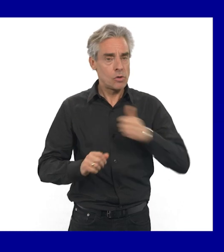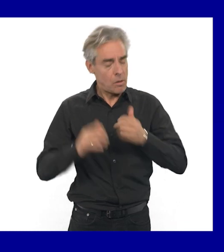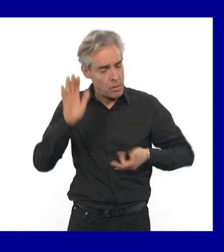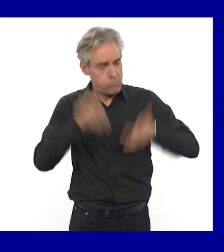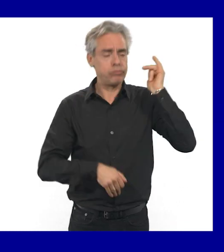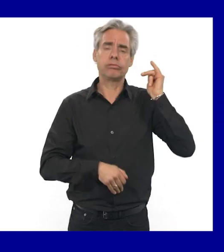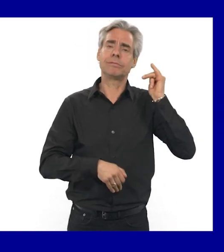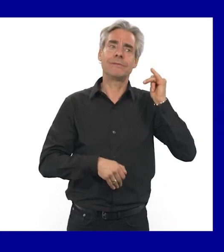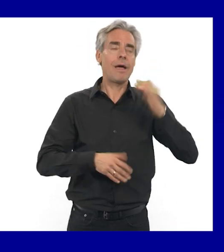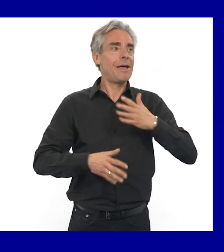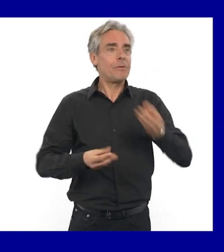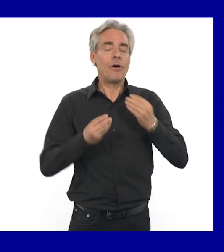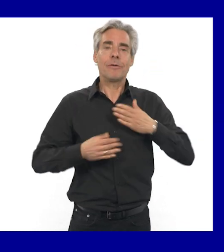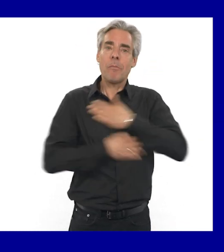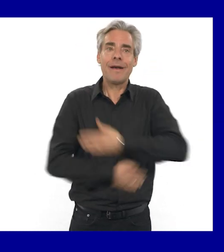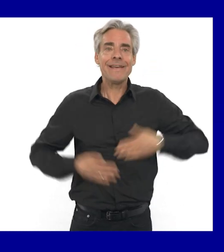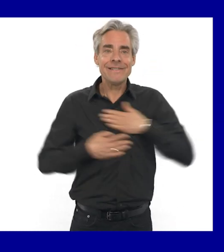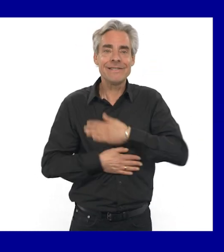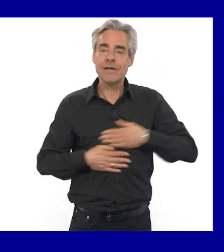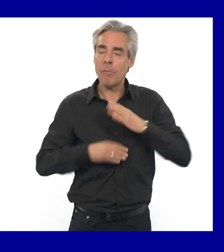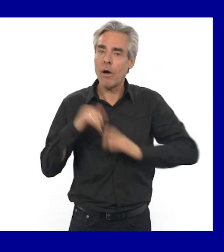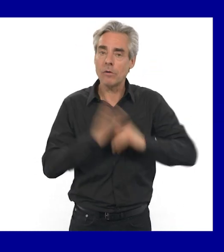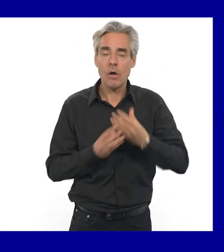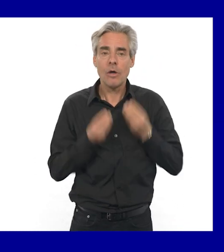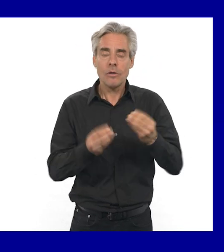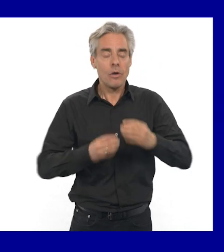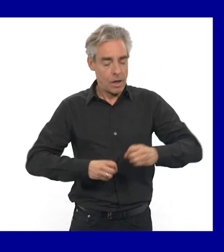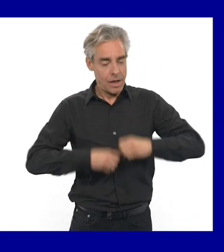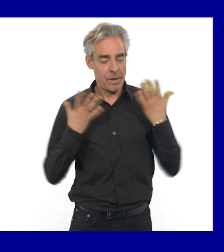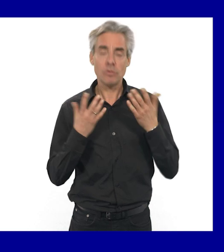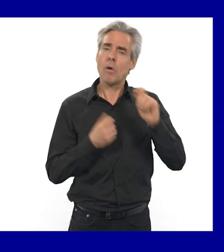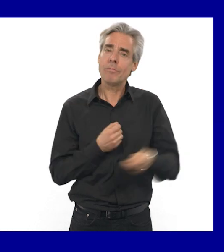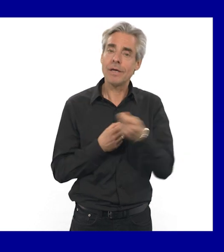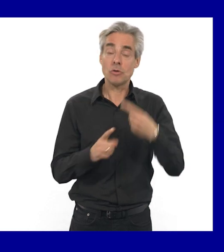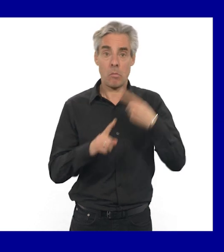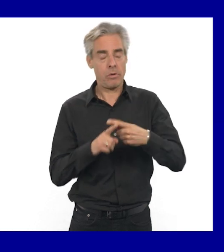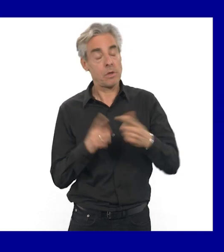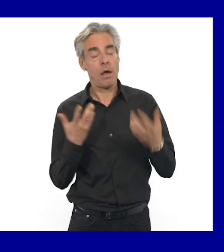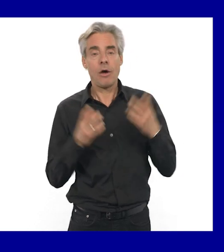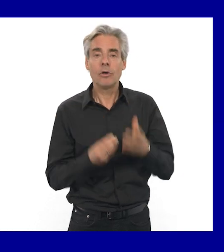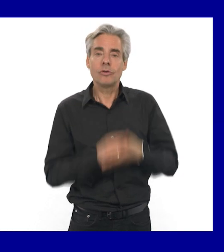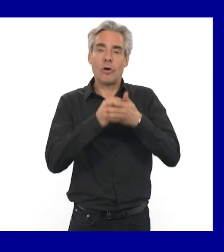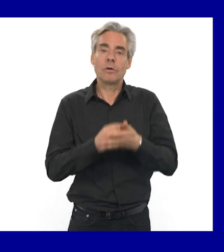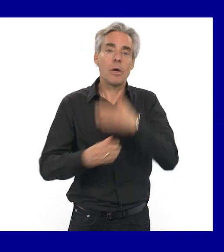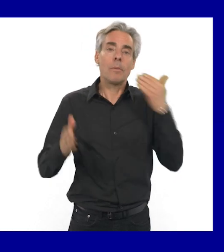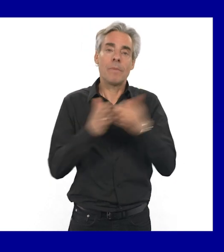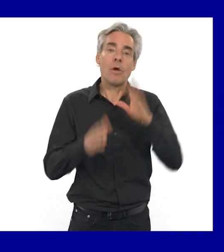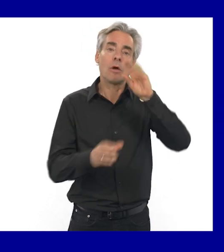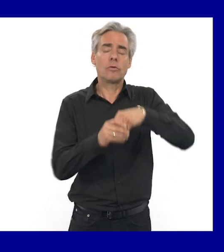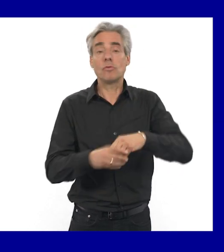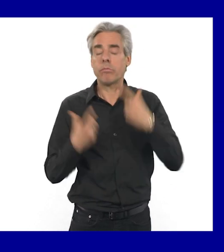dépasser et de se faire plaisir en même temps. C'est une promesse d'épanouissement, mais surtout, c'est un vecteur d'inclusion